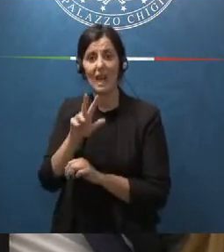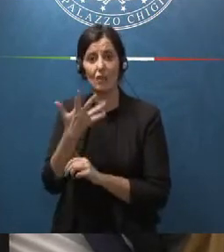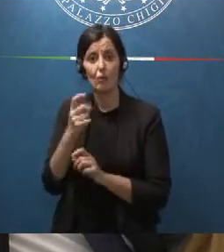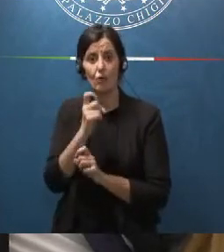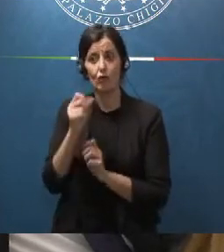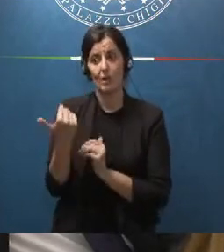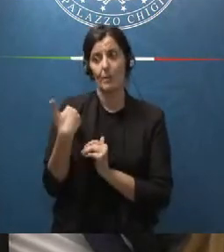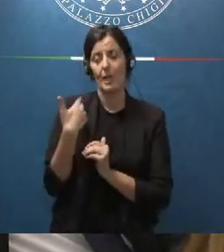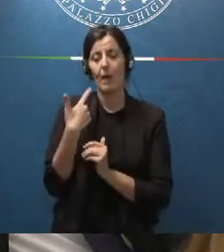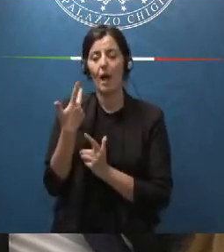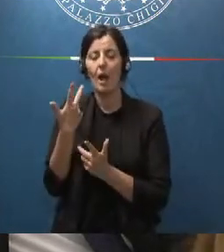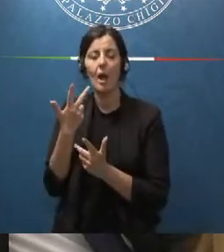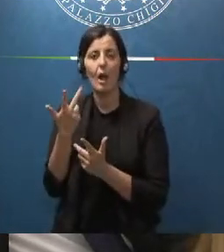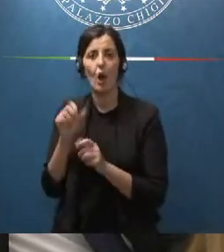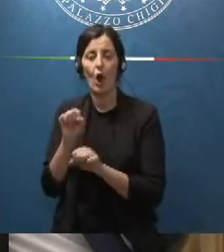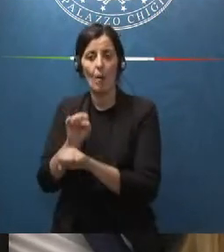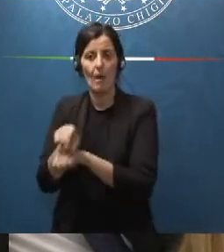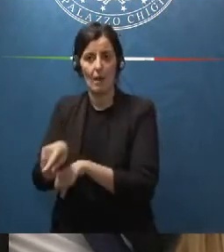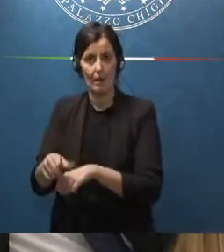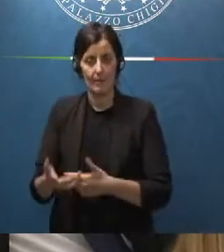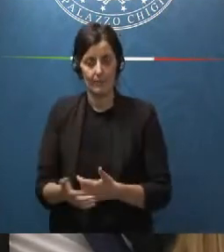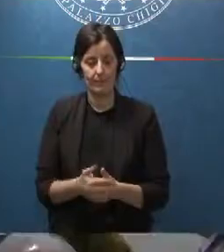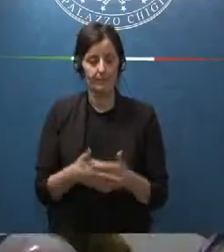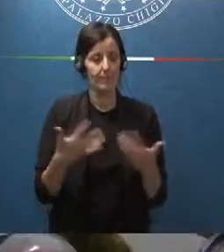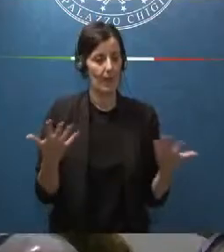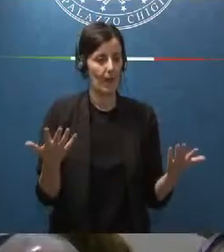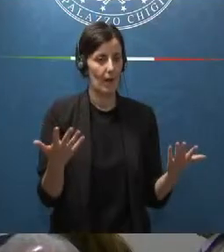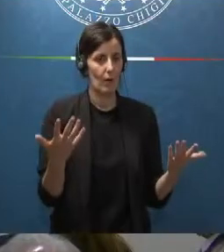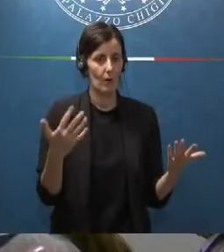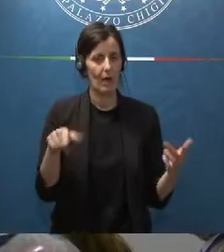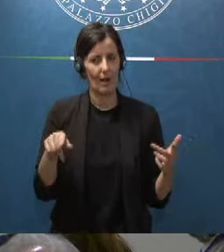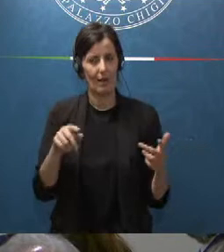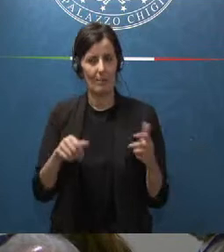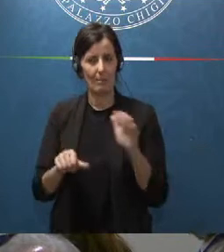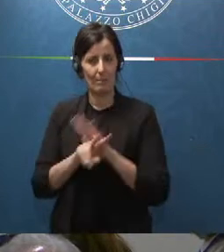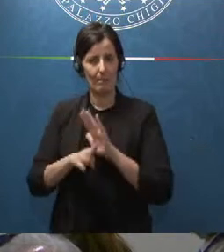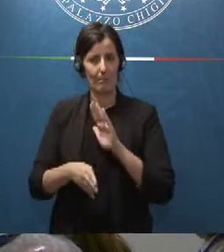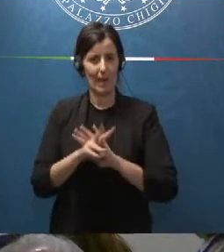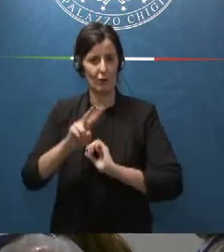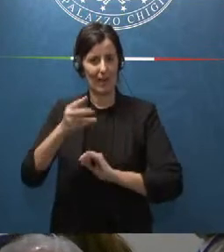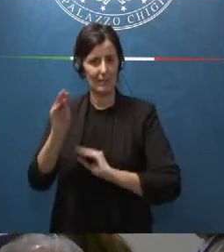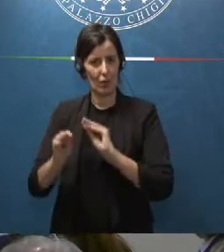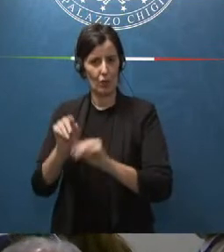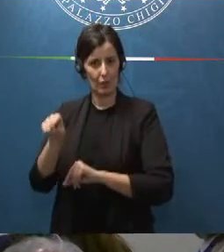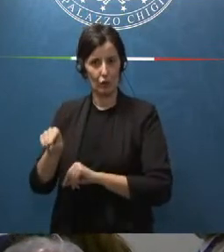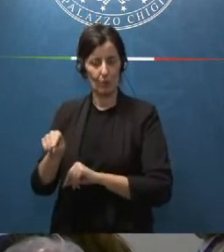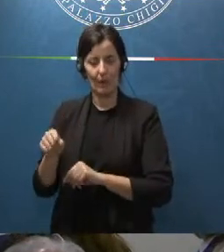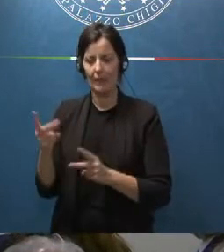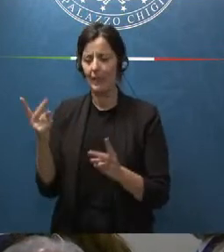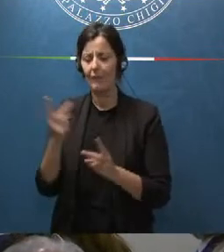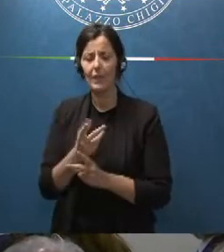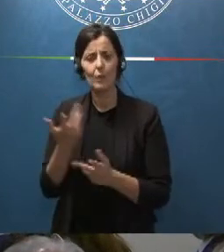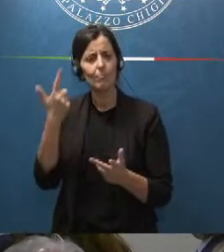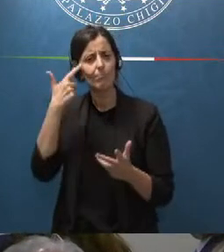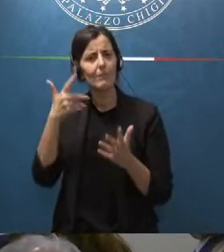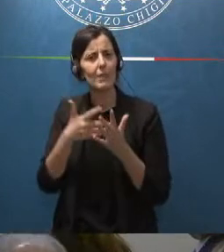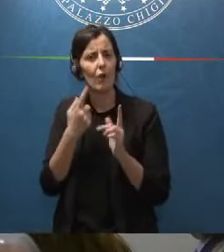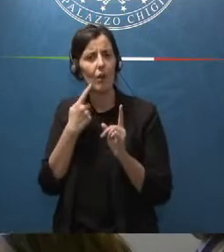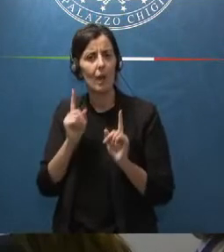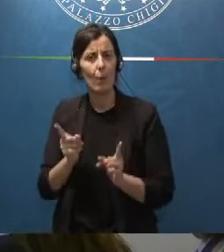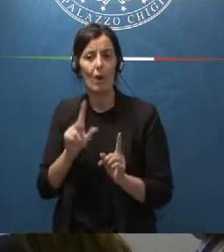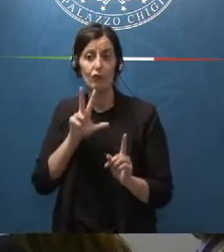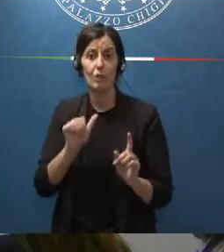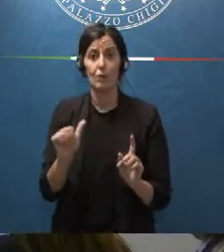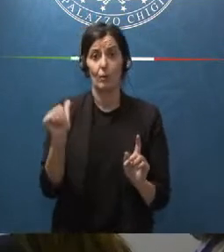prima grazie ma rispondo prima a questa seconda anche perché non vedo dove sia la difficoltà ho già detto